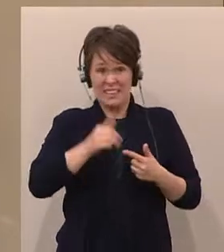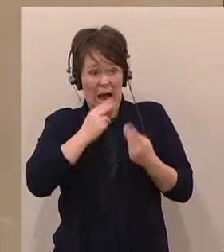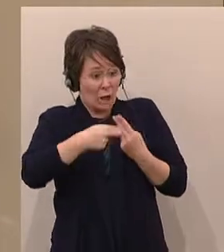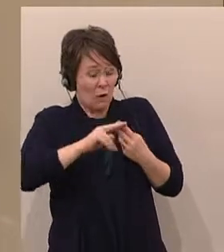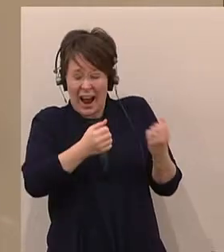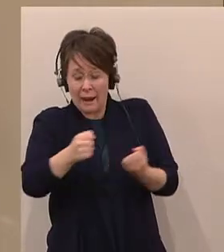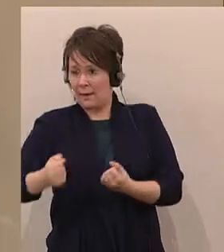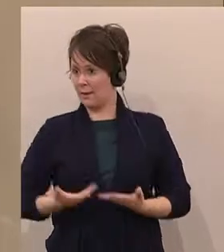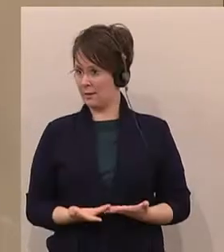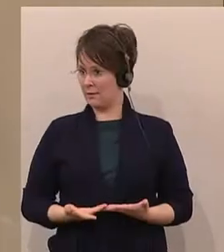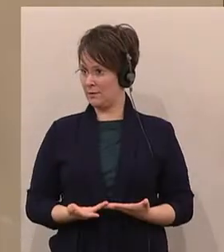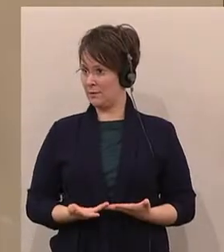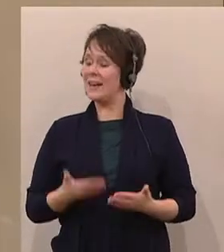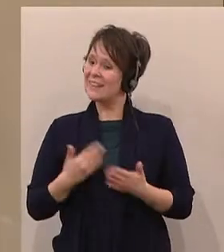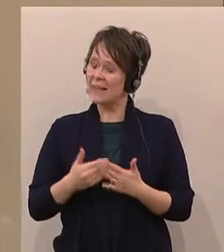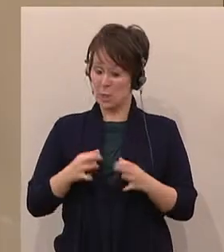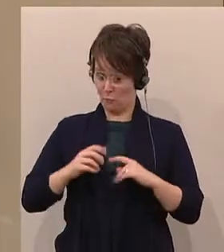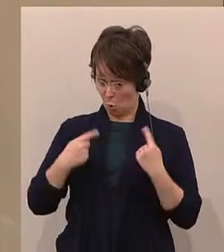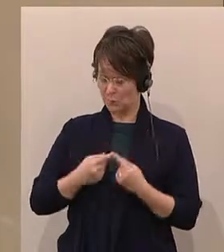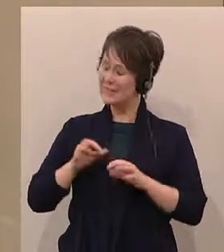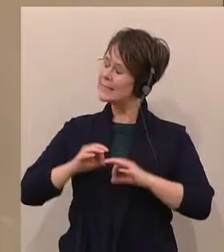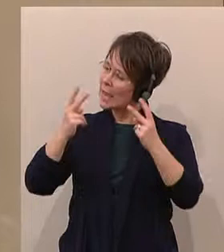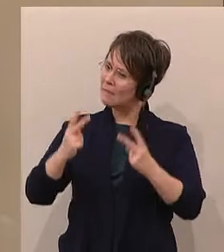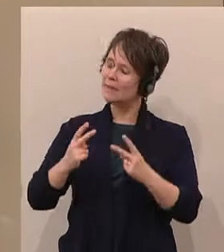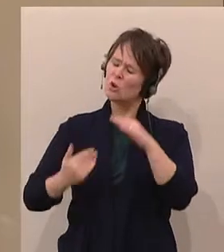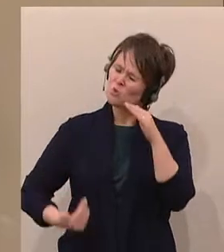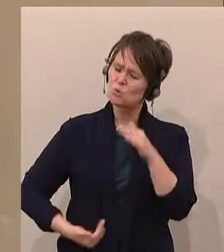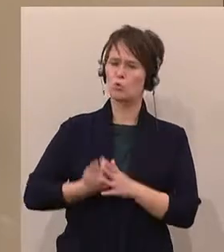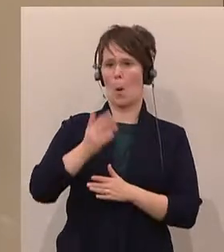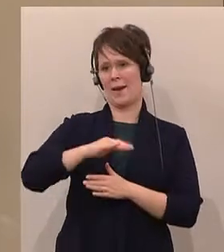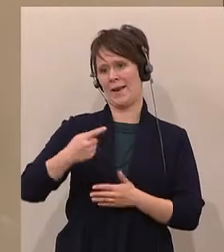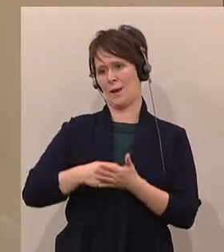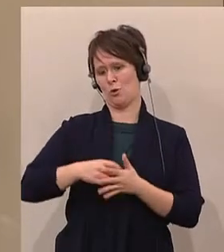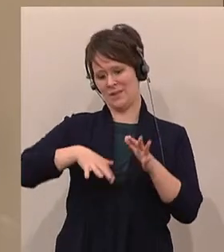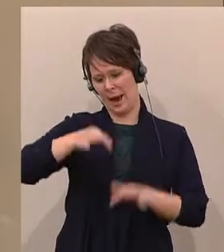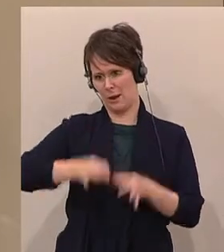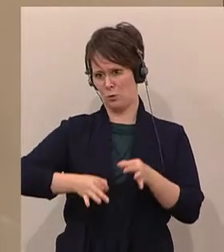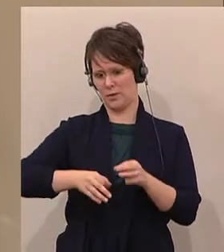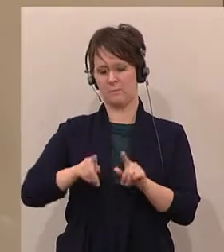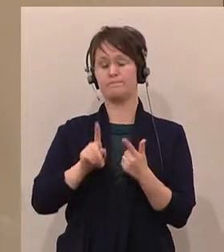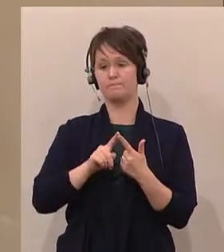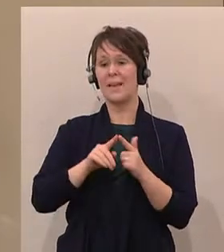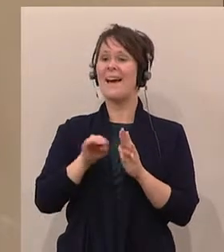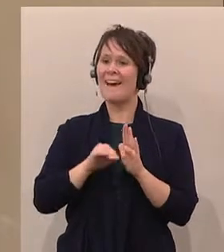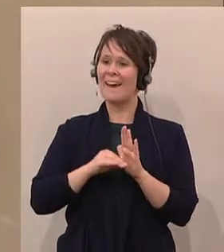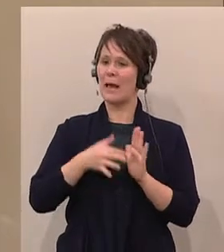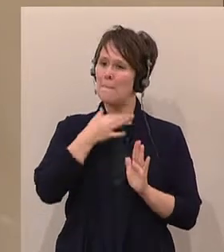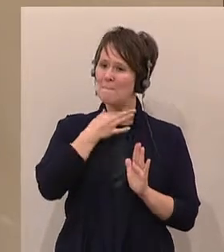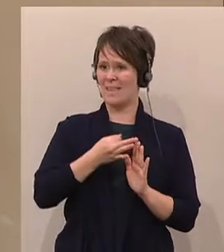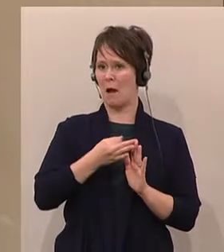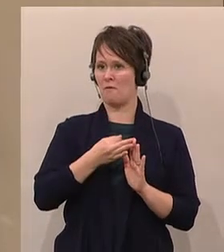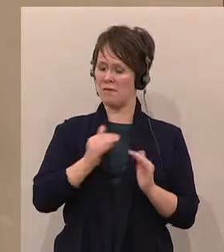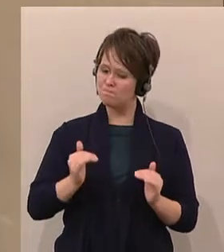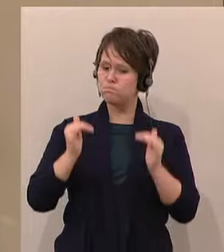Kinderkostenanalyse, eine neue, bekommen, dass wir die Regelbedarfssätze eindeutig jetzt einmal anheben, dass wir